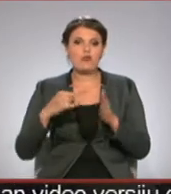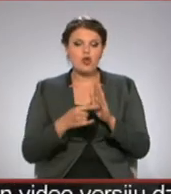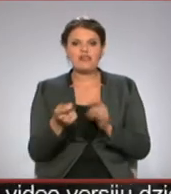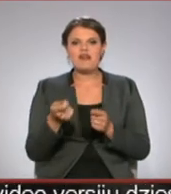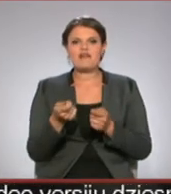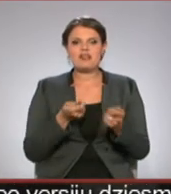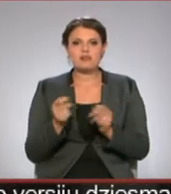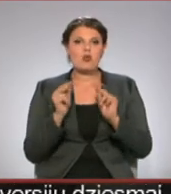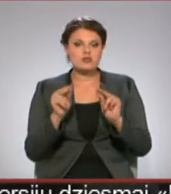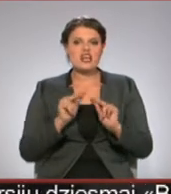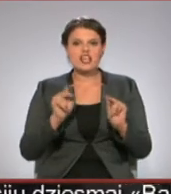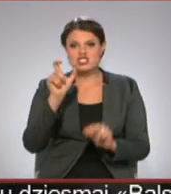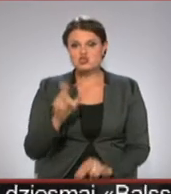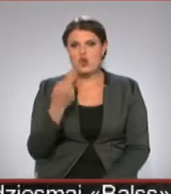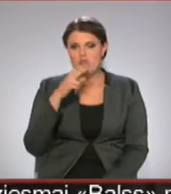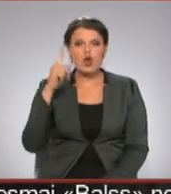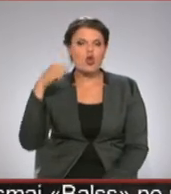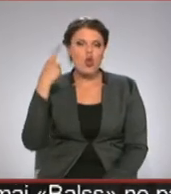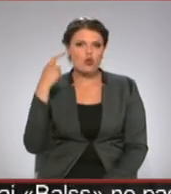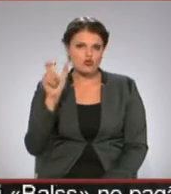vadību uzticēta režisoram no Londonas.